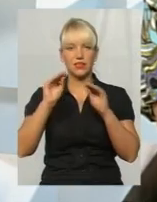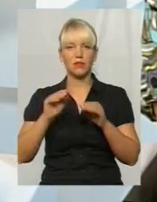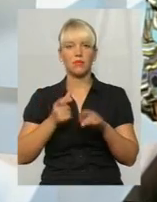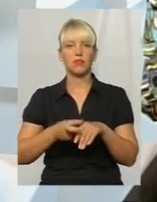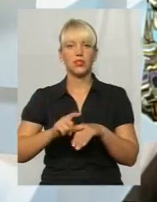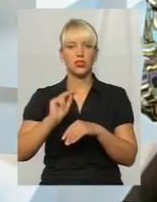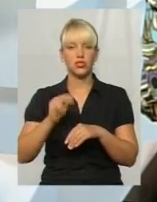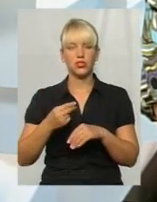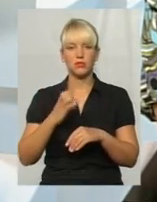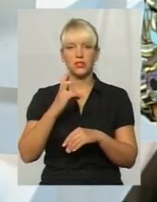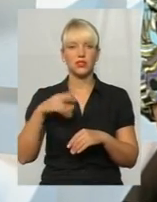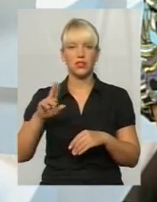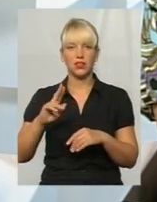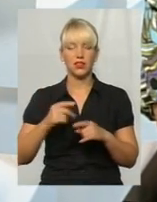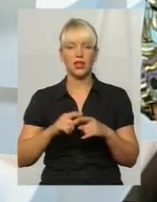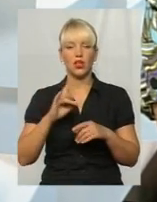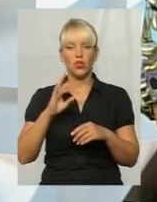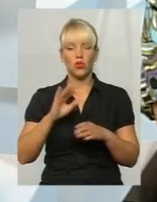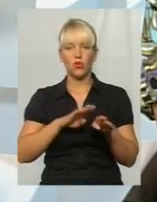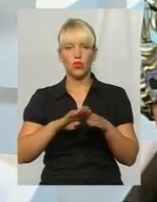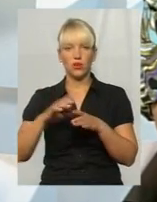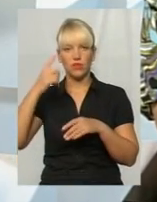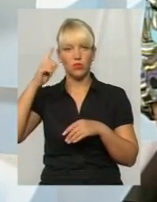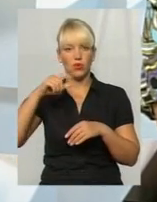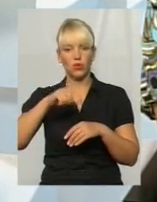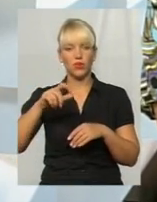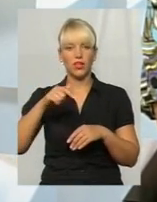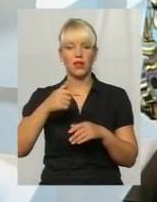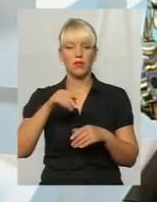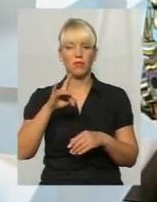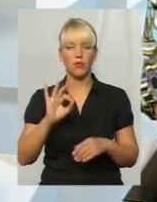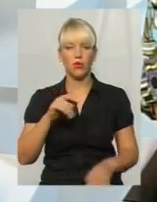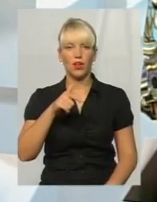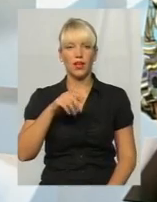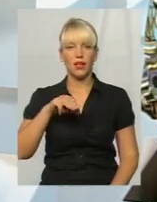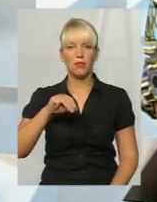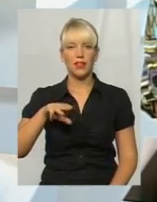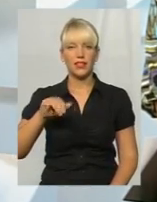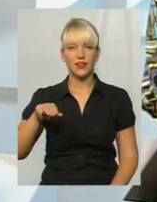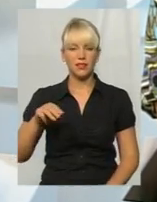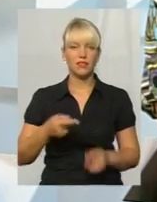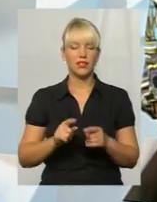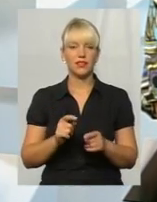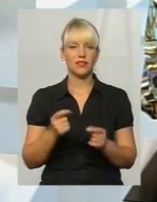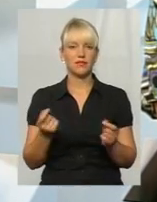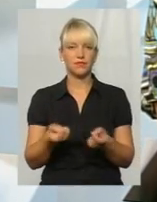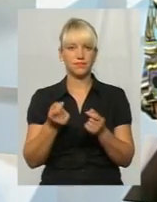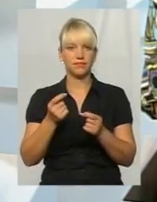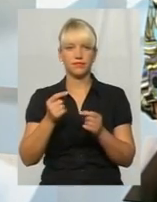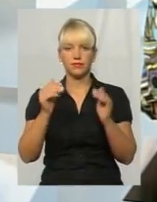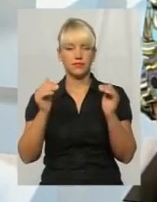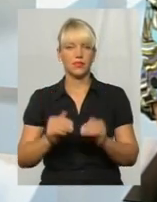обізнаності людей про гепатит вкрай низький. Зазвичай наш обиватель знає